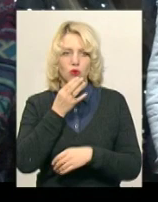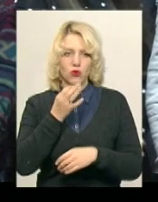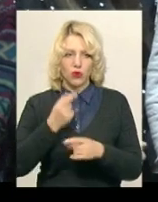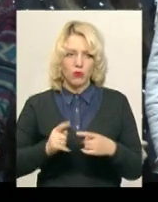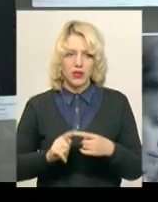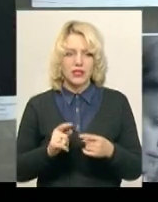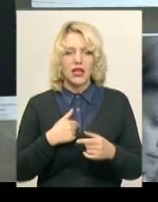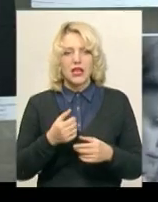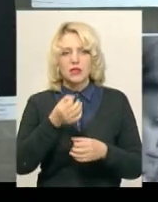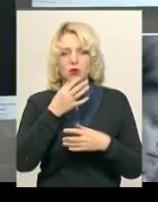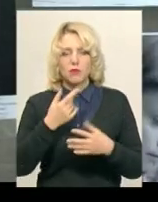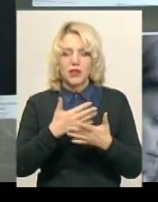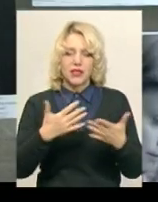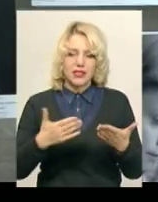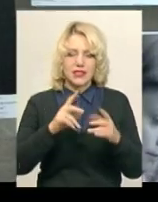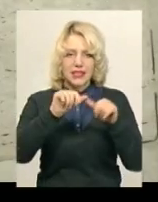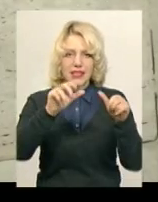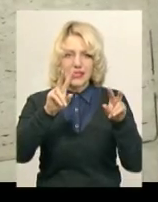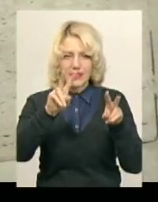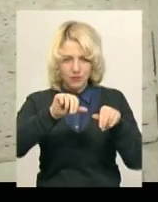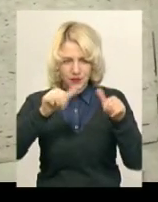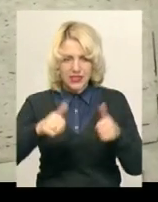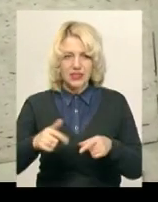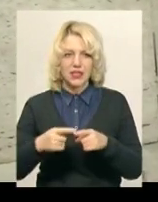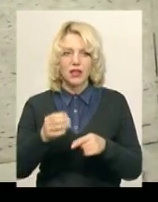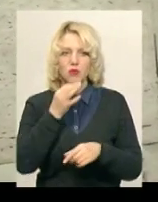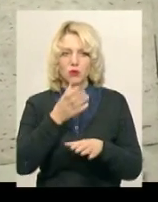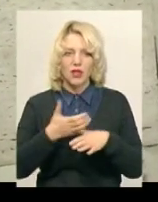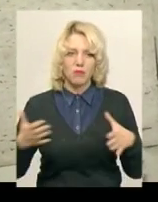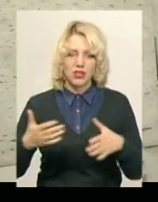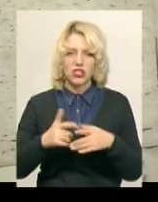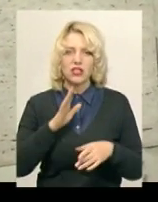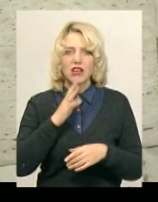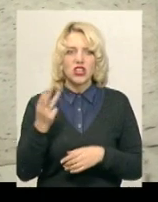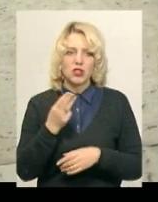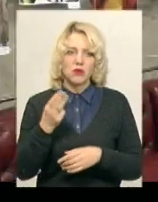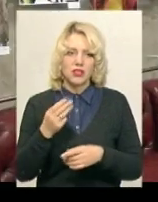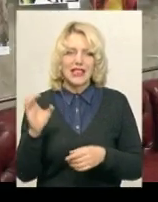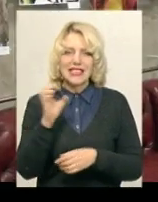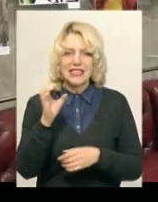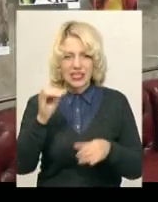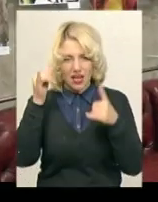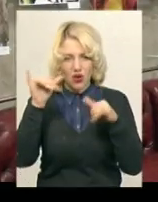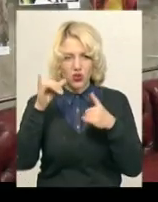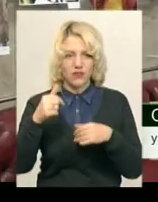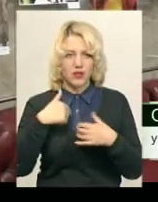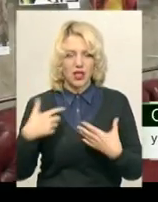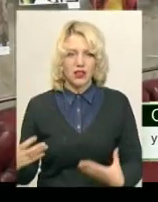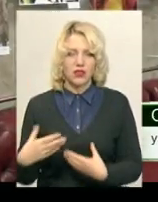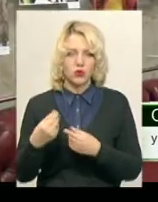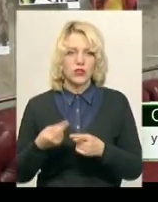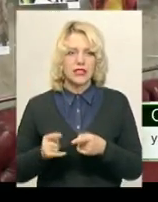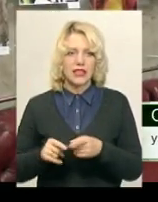виставка вразила розміттям стилів та найбільше сподобалася робота шепетівчанки Наталії Рули «Моя наївна синя корівка». Я надихнулася цією